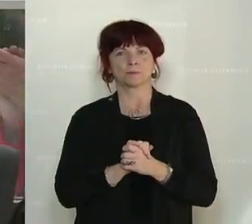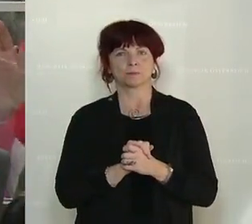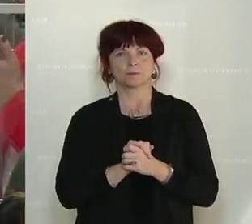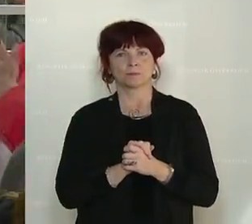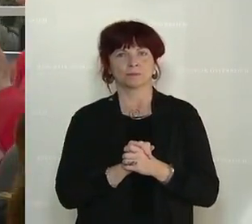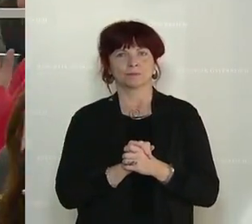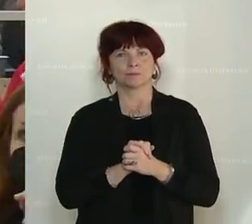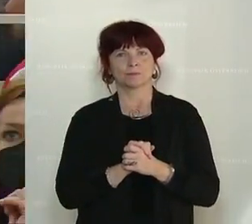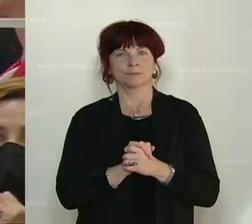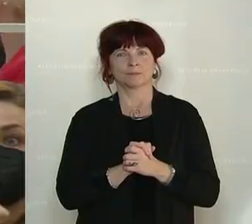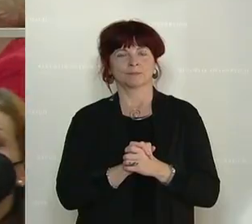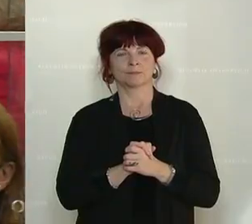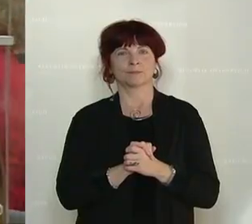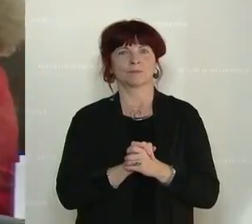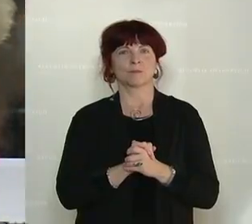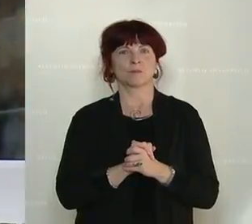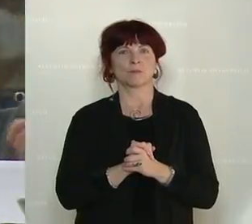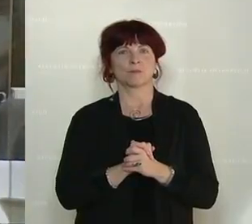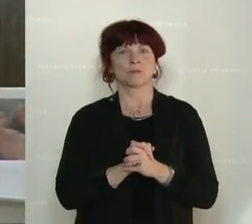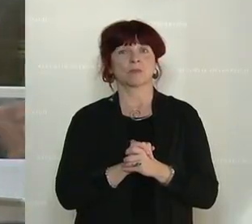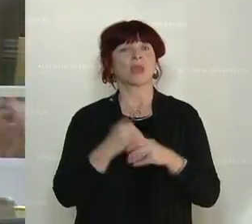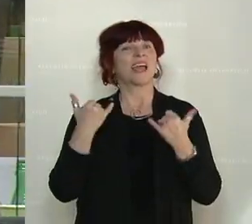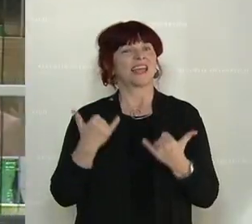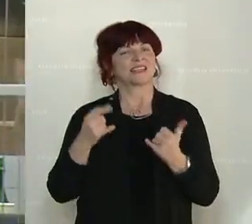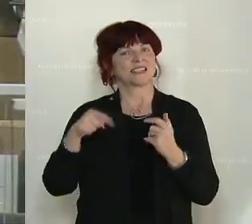Innenminister. Sie kritisiert unzureichende Anfragebeantwortungen aus seinem Haus.